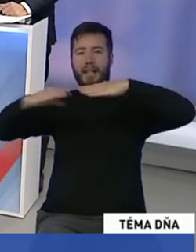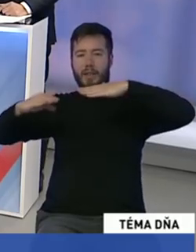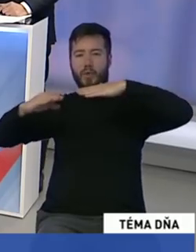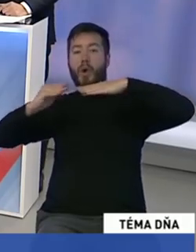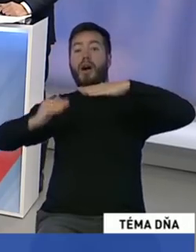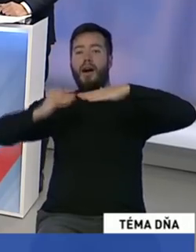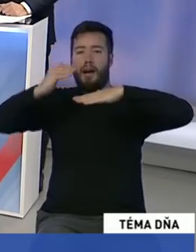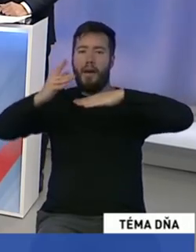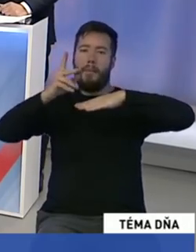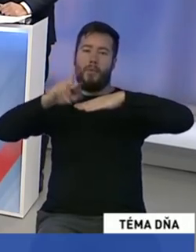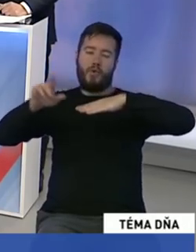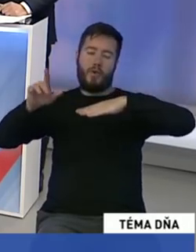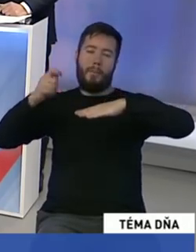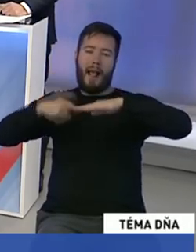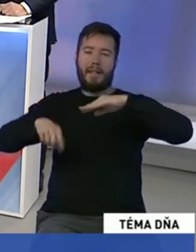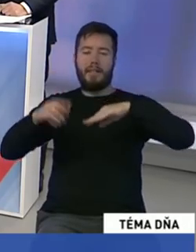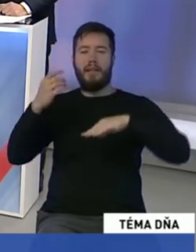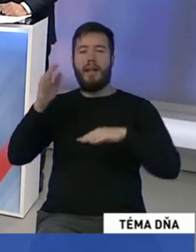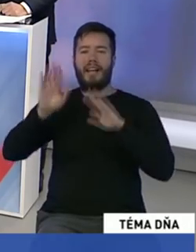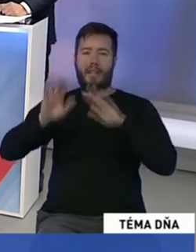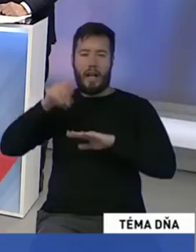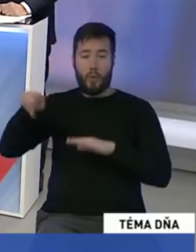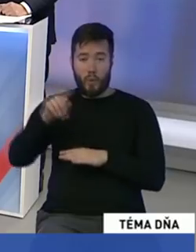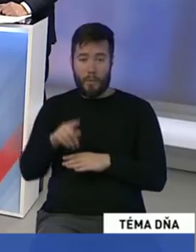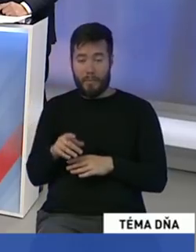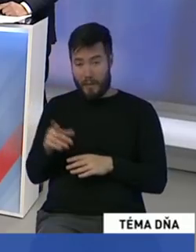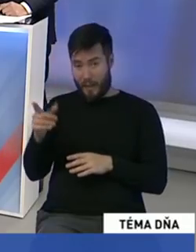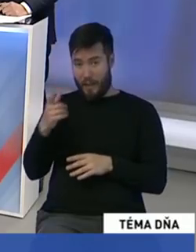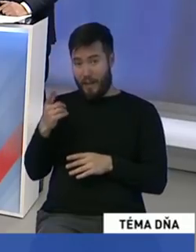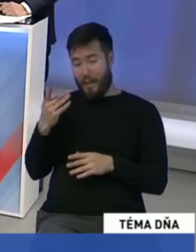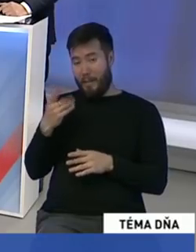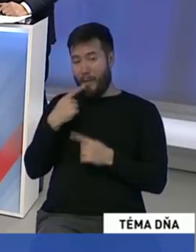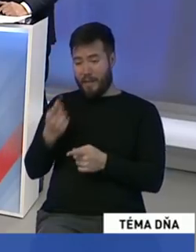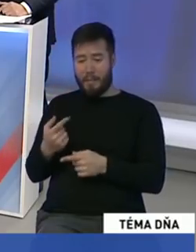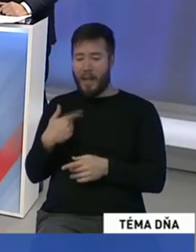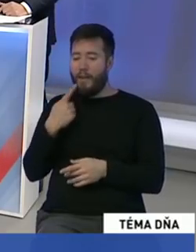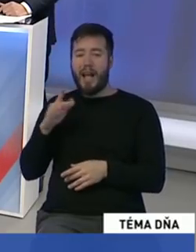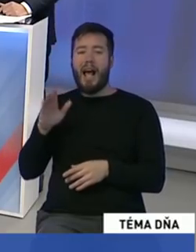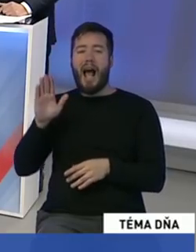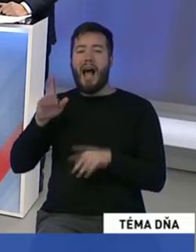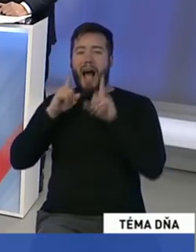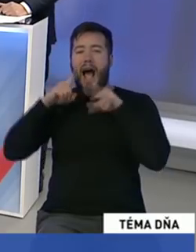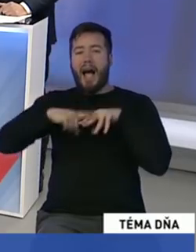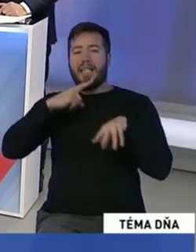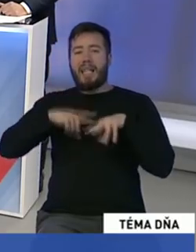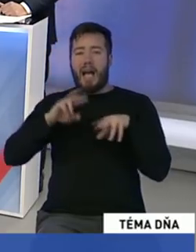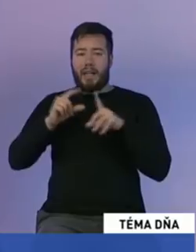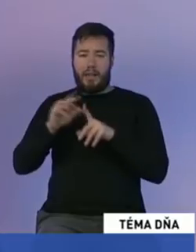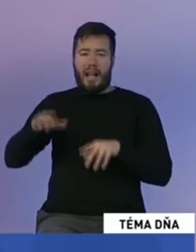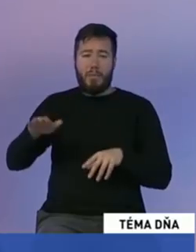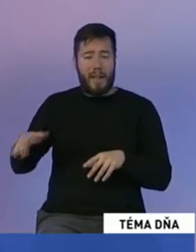prípadne vykryli tie finančné straty, keby sa zakázal? Za mňa hazard absolútne nič neprináša do mesta. Je to